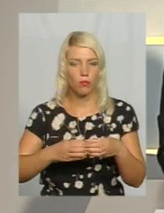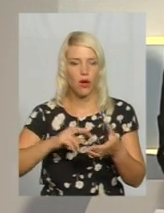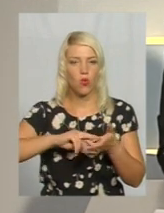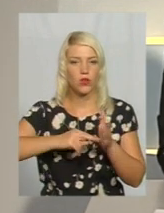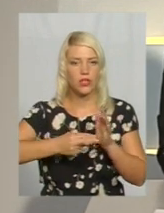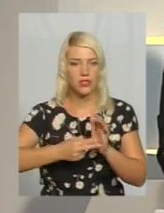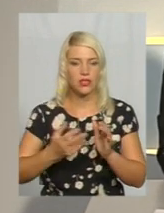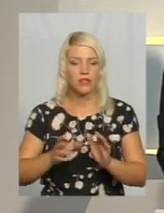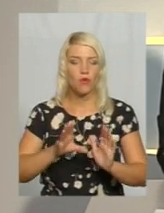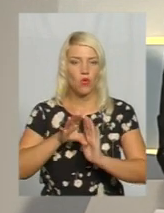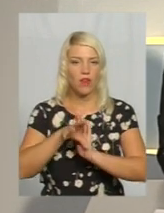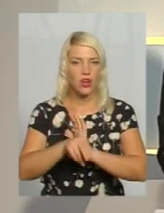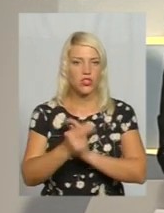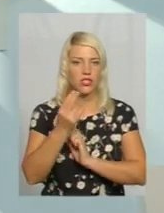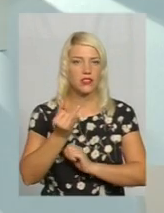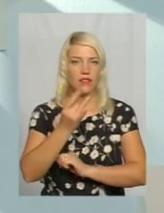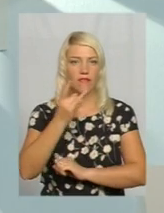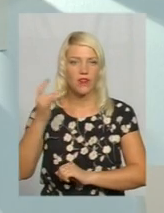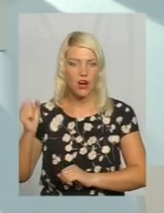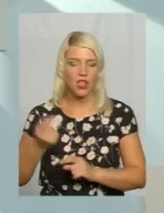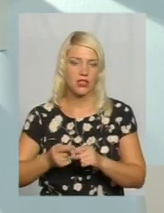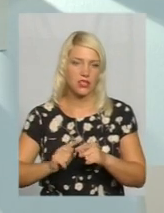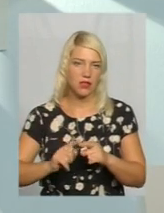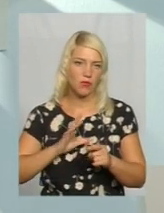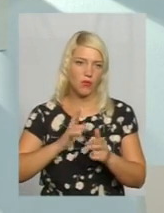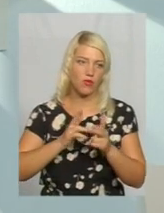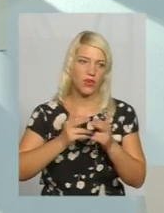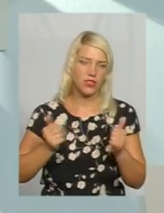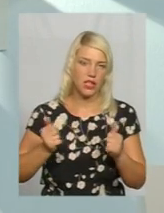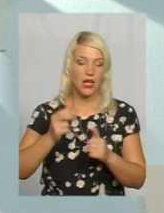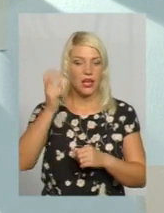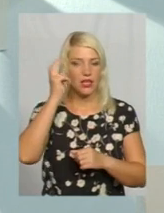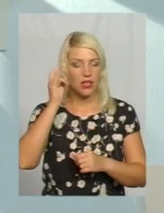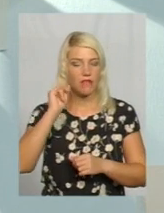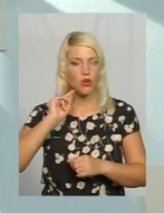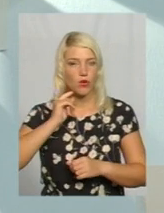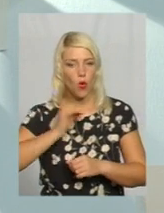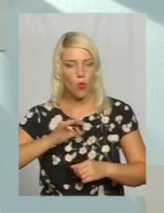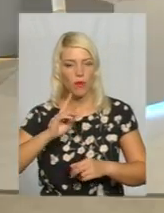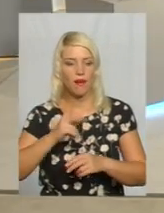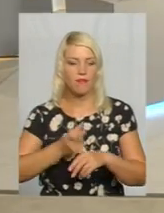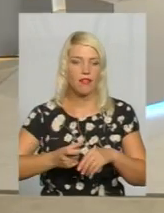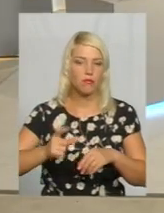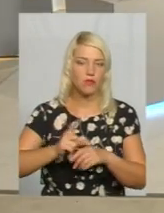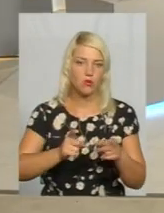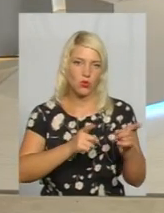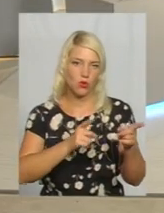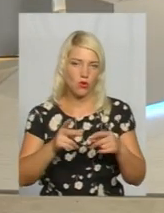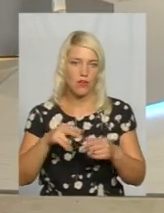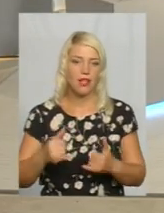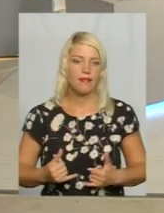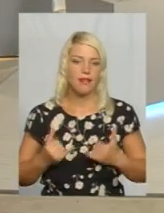мовлення в Україні. І саме фахівці цієї групи визнали Київ і Кіровоградську область як найбільш підготовлені до переходу на цифру.